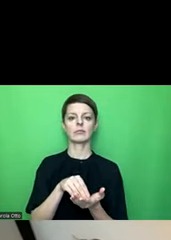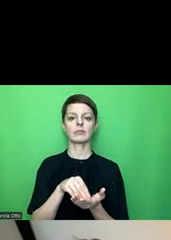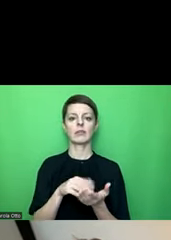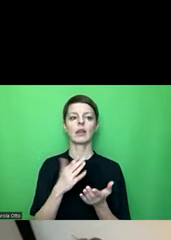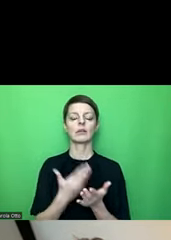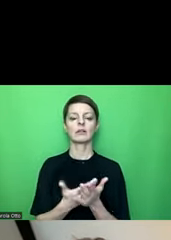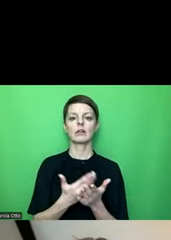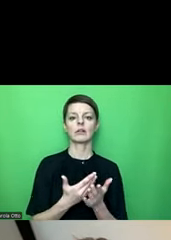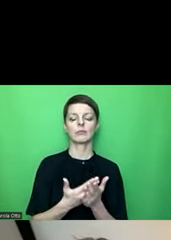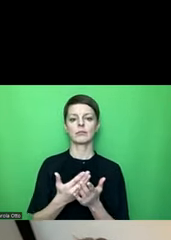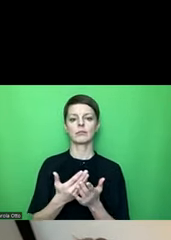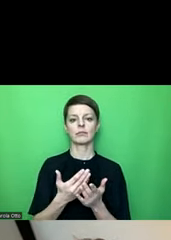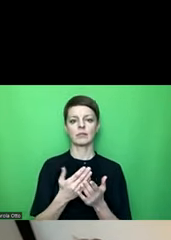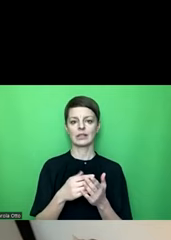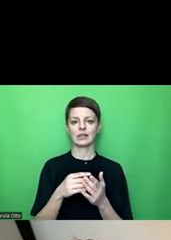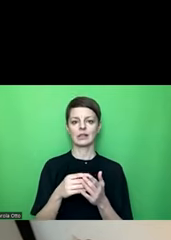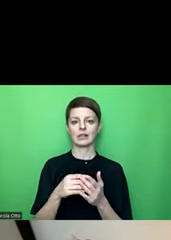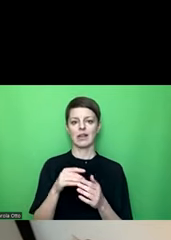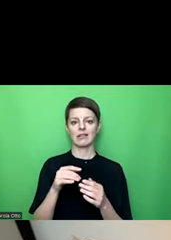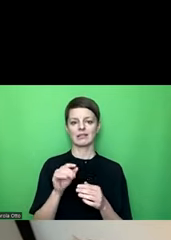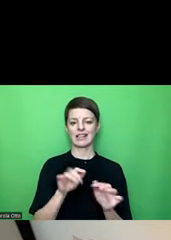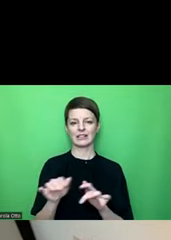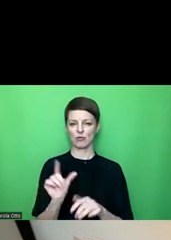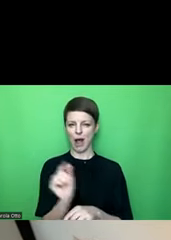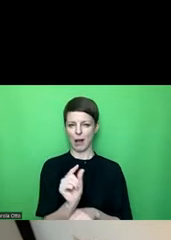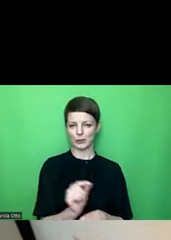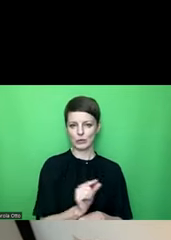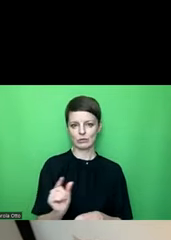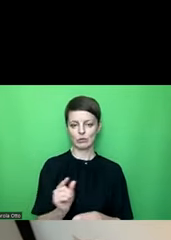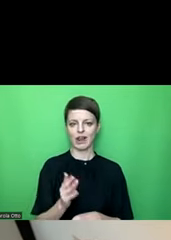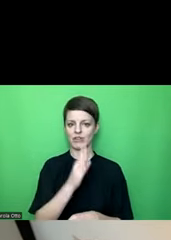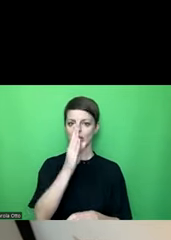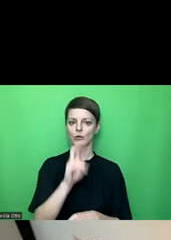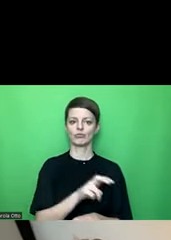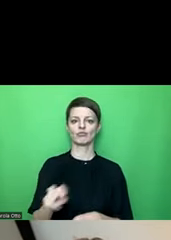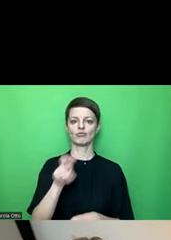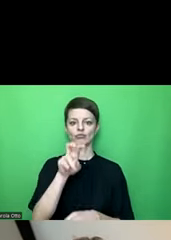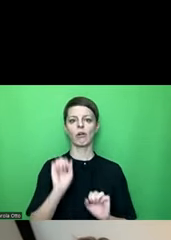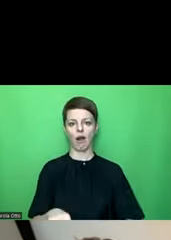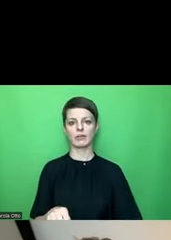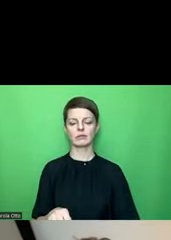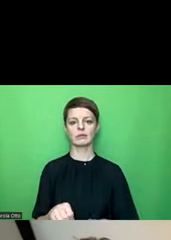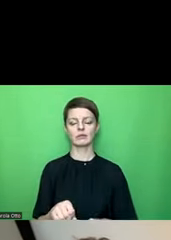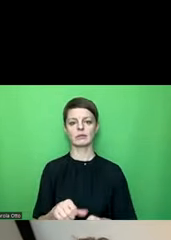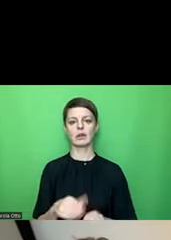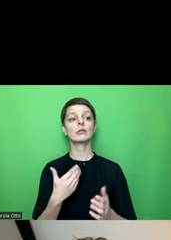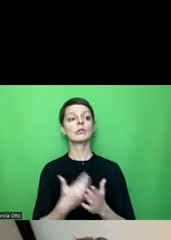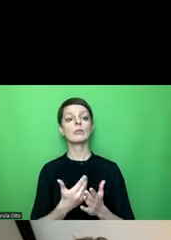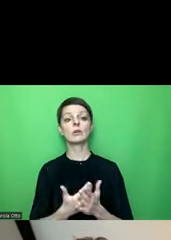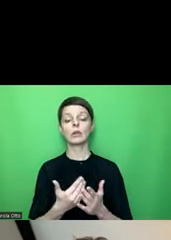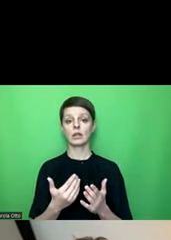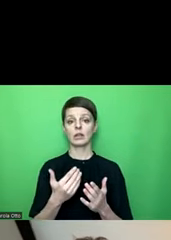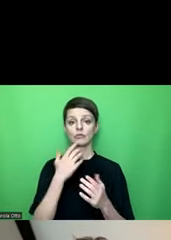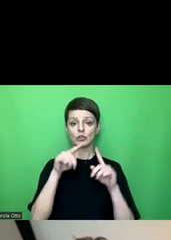entsprechenden Tastaturkürzeln diese Navigation erreichen, sodass, wenn ich jetzt zum Beispiel einen Screenreader